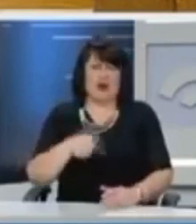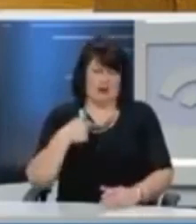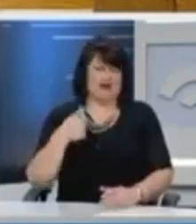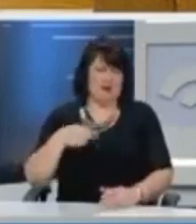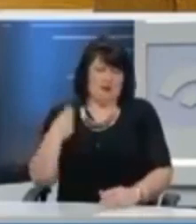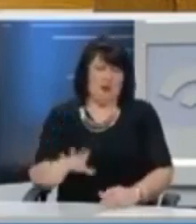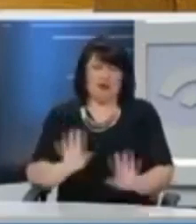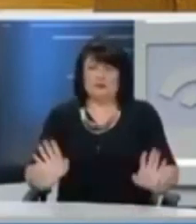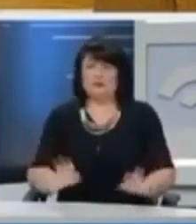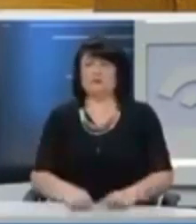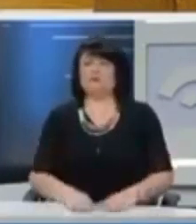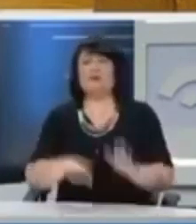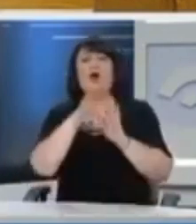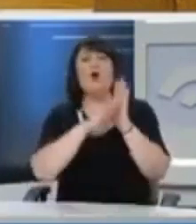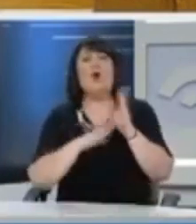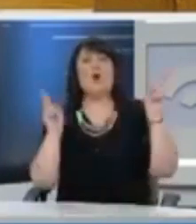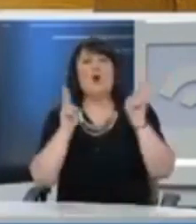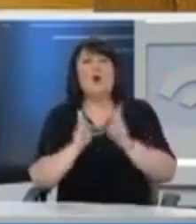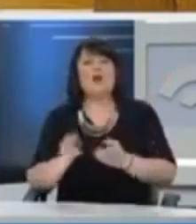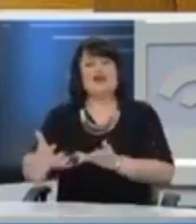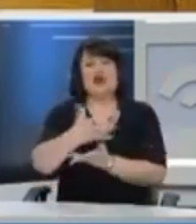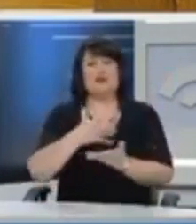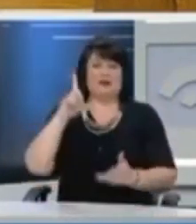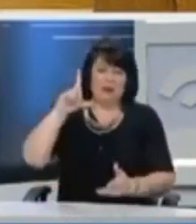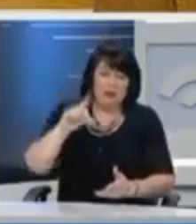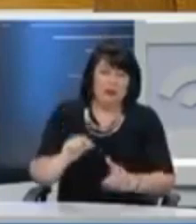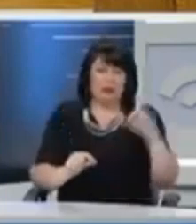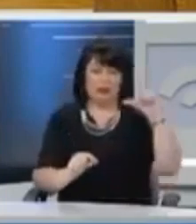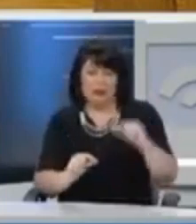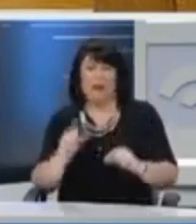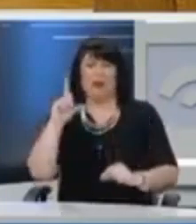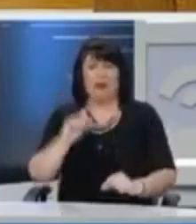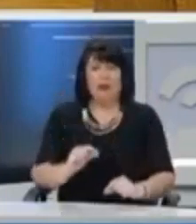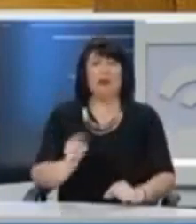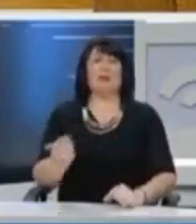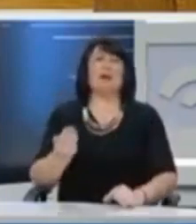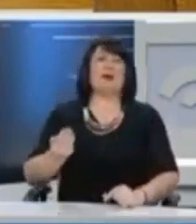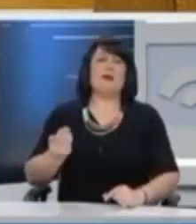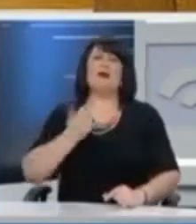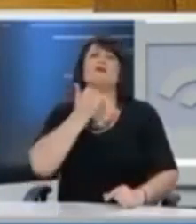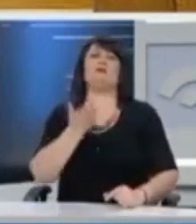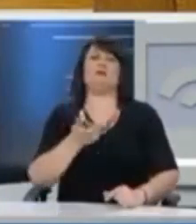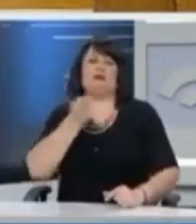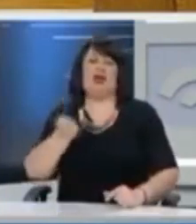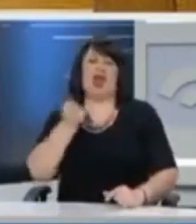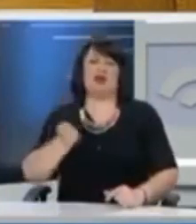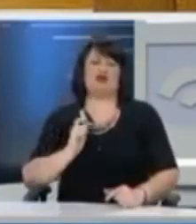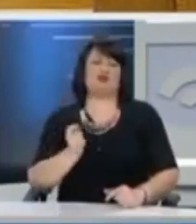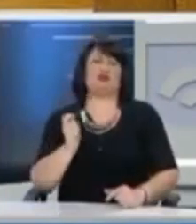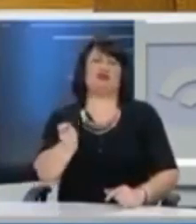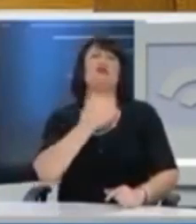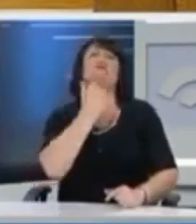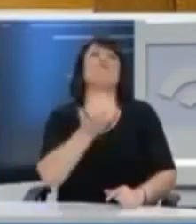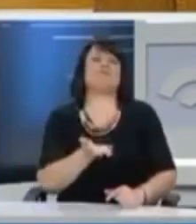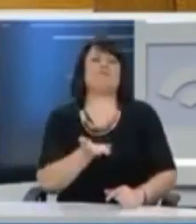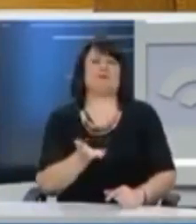Ευρώπης, υπό όρους συρρήκνωσης των ισορυμάτων, που δεν ήταν ικανά, πριν συρρυκνωθούν να αποπληρώσουν το χρέος, πώς θα ήταν